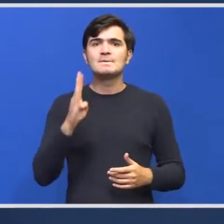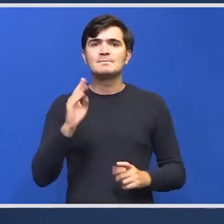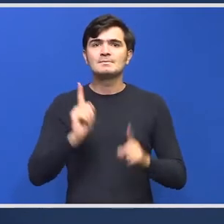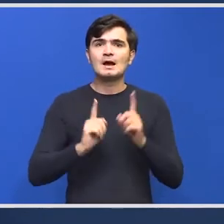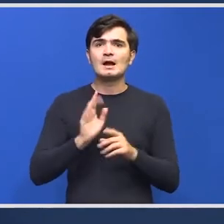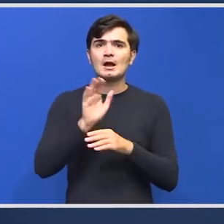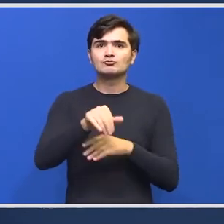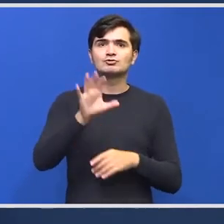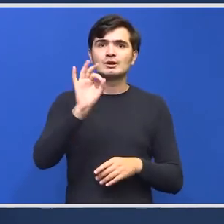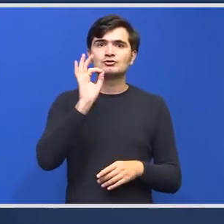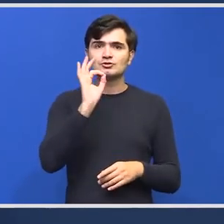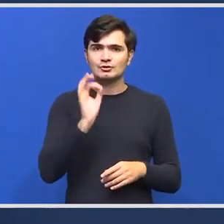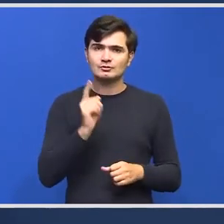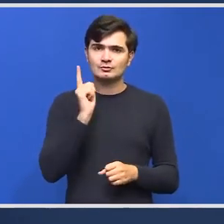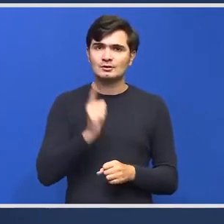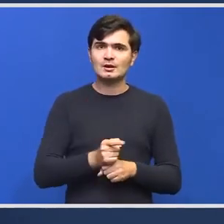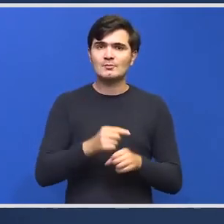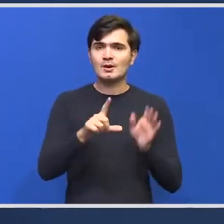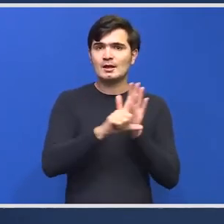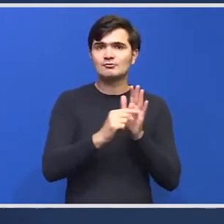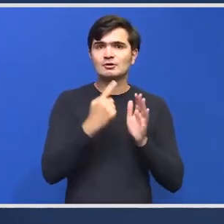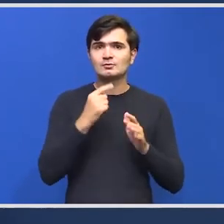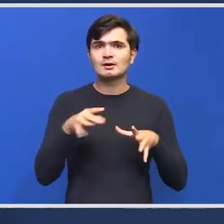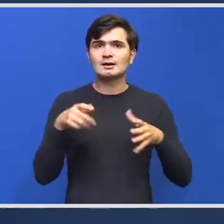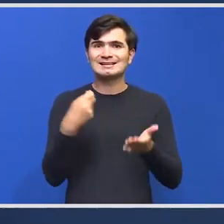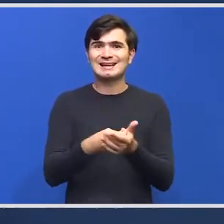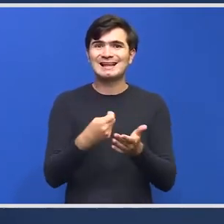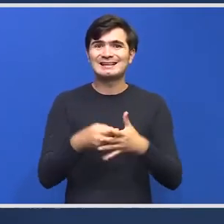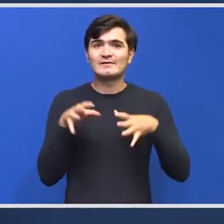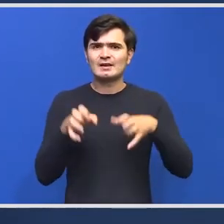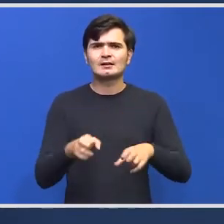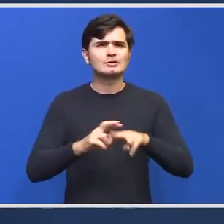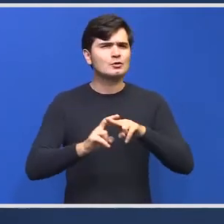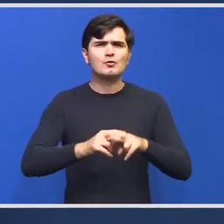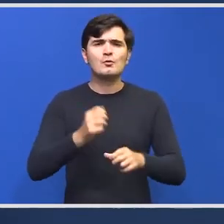salariile ar trebui înghețate, așa spune legea. Cum veți proceda?